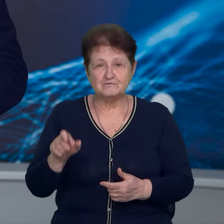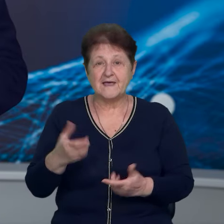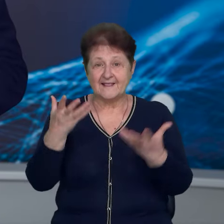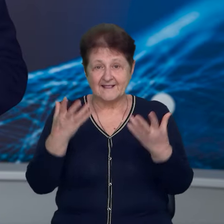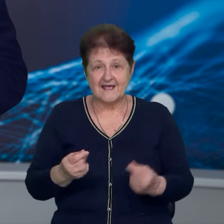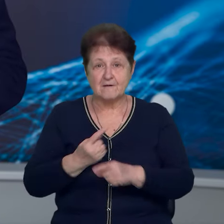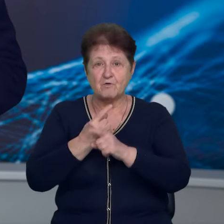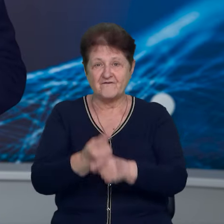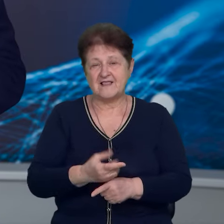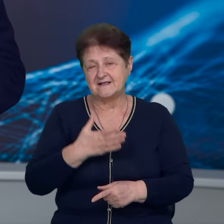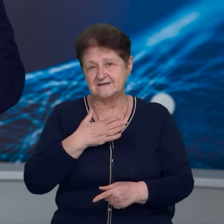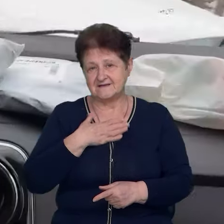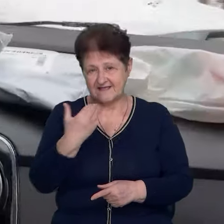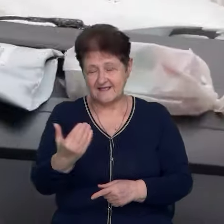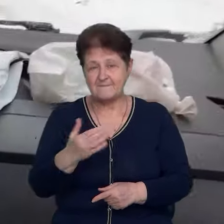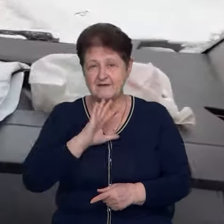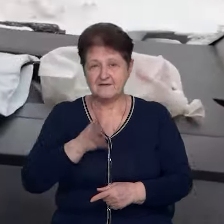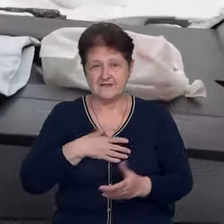ними провела наша Тетяна Лось.